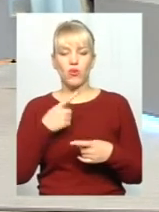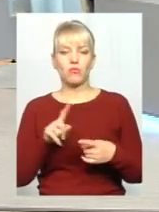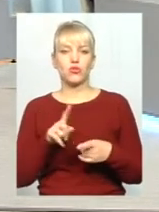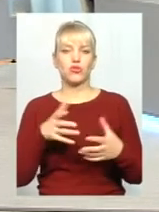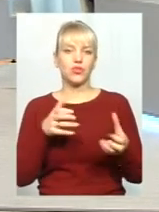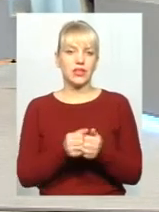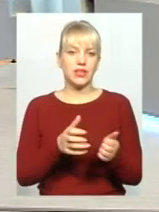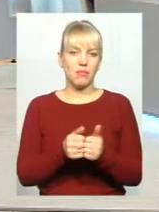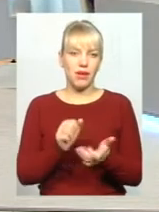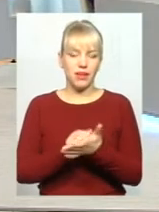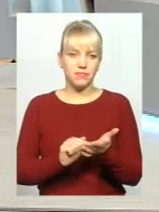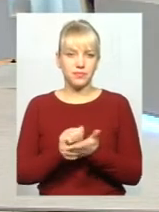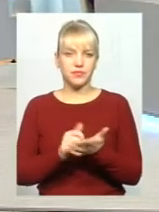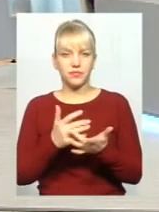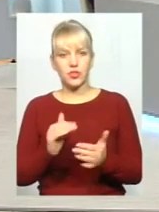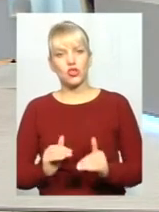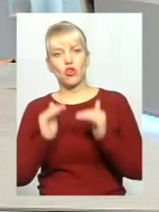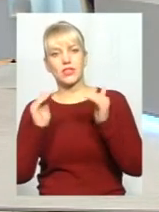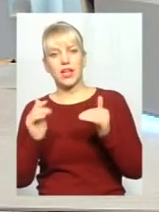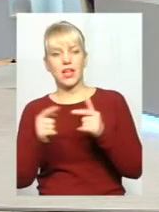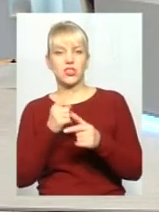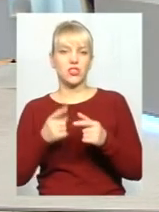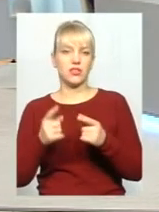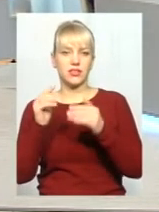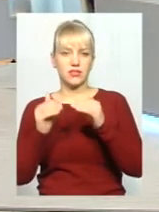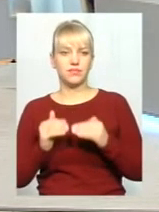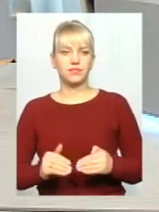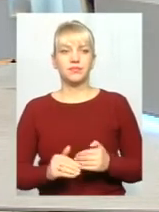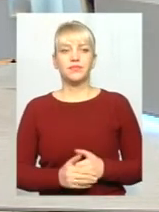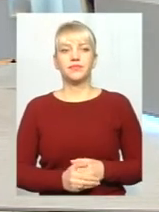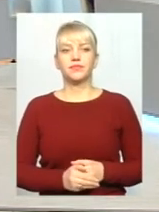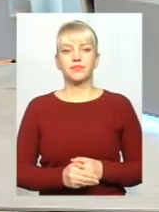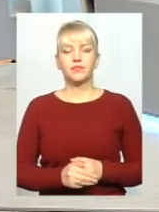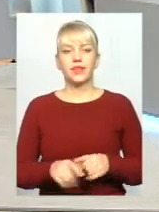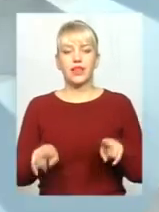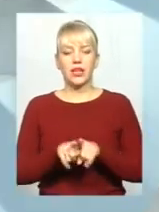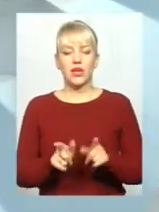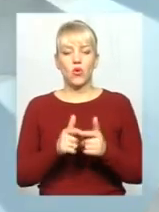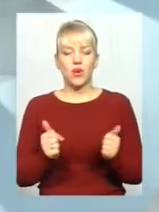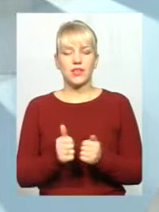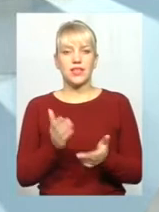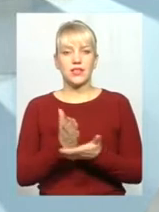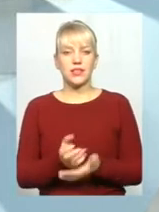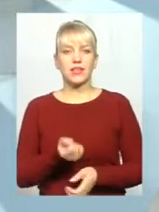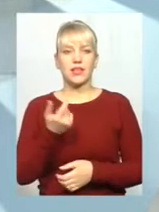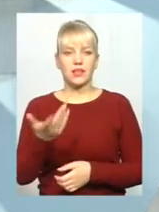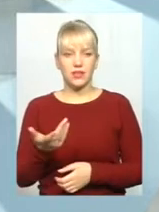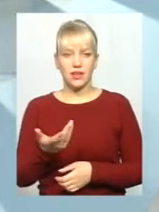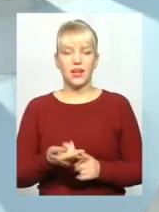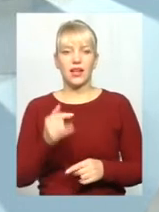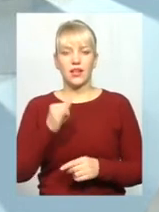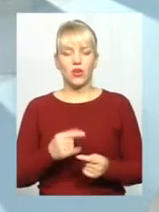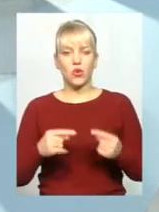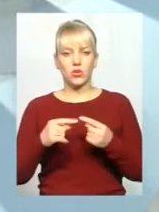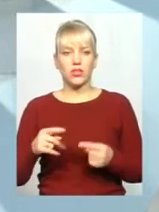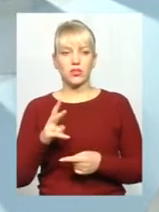зростає в такому досі. Є щось у нас таке? Таких організацій є декілька, деякі конкретно